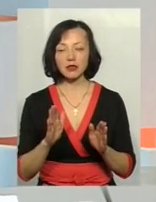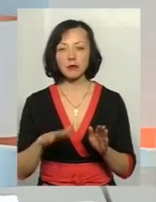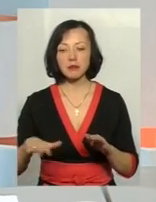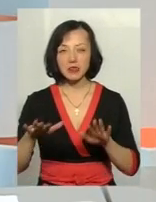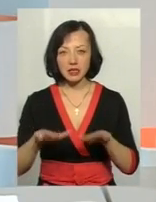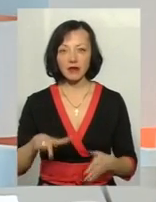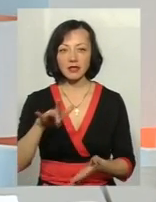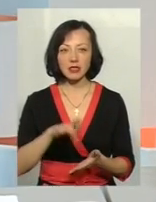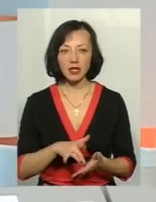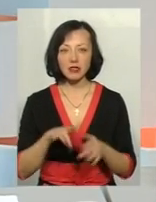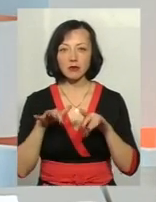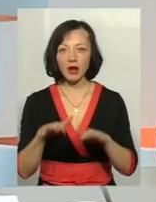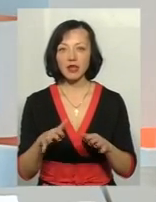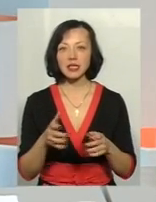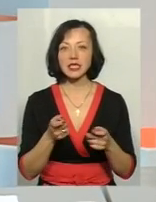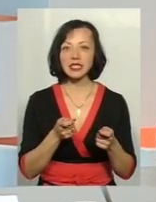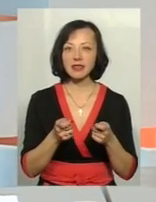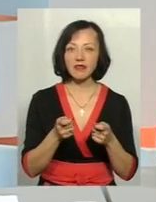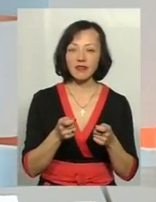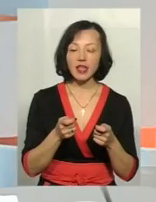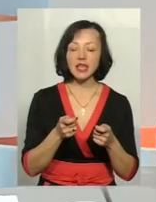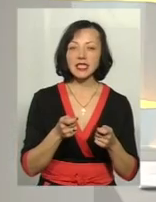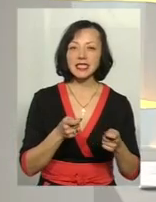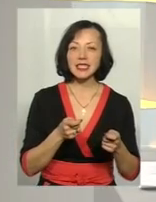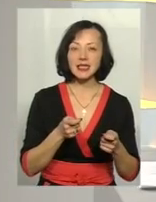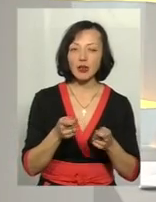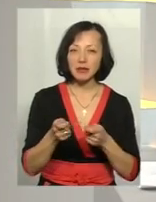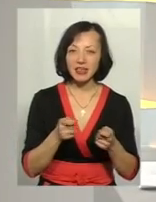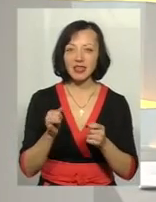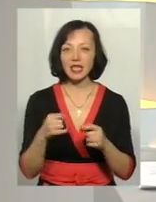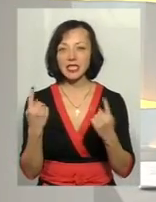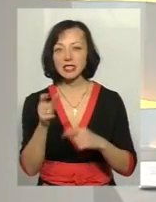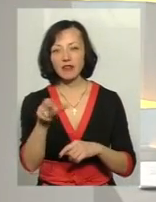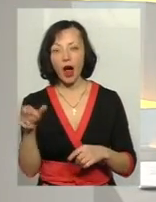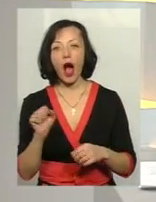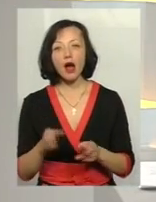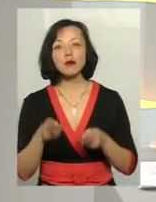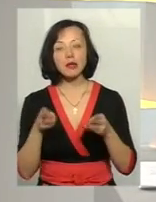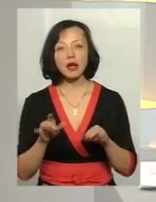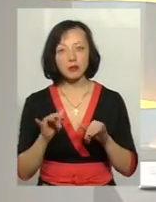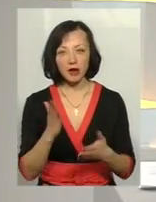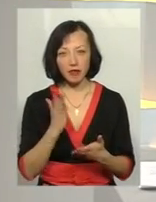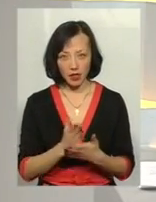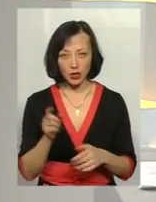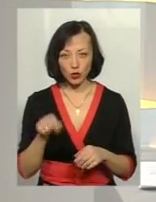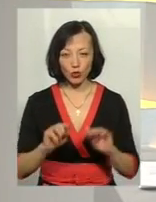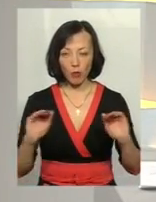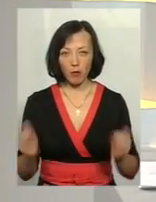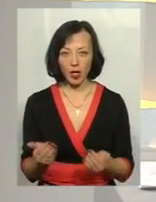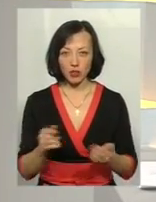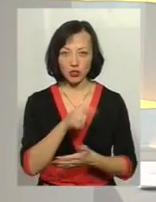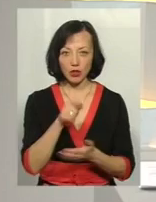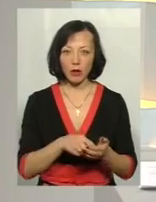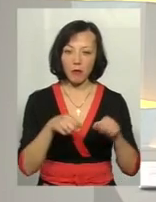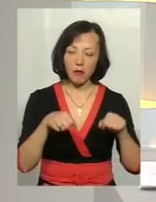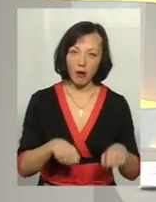справи, які стосуються цивільних і адміністративних справ. Якщо ми говоримо про кримінальні справи, чи є тут обмеження, хто